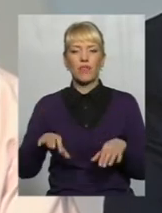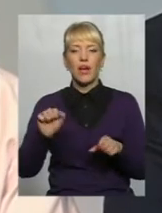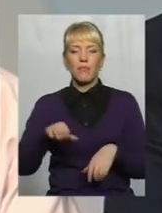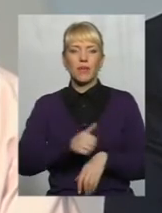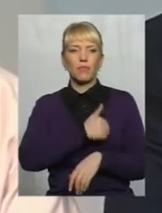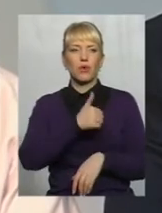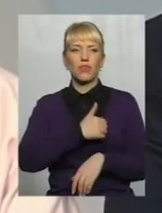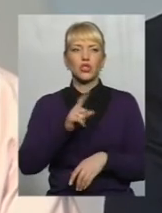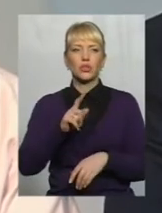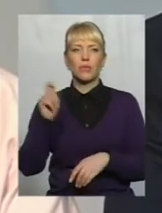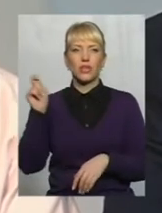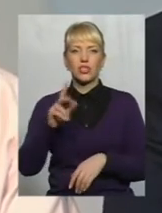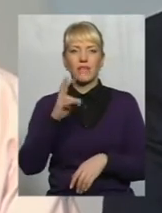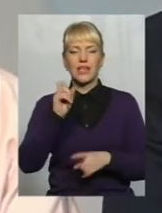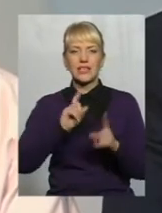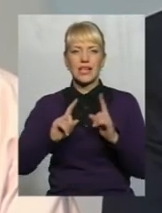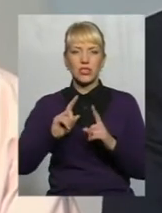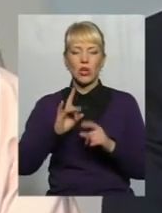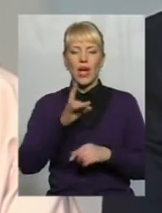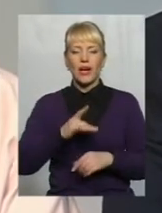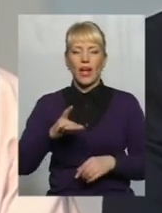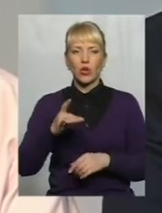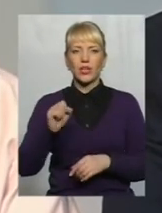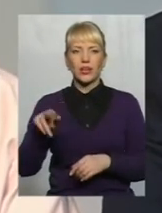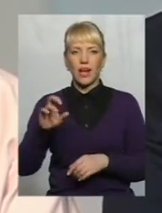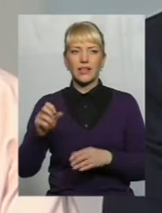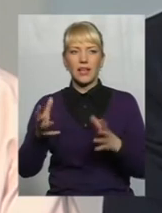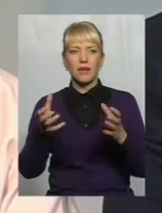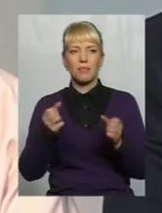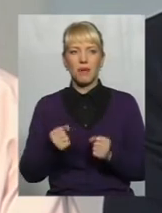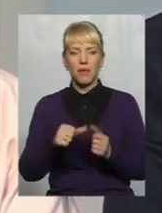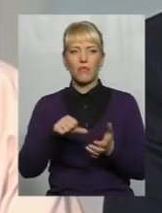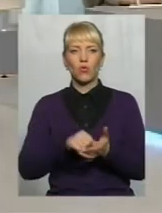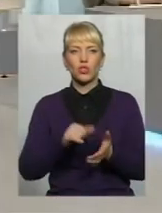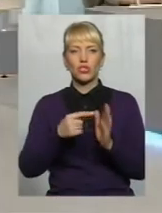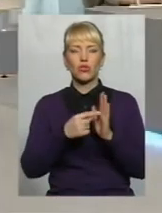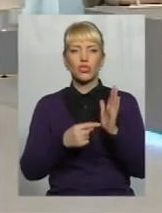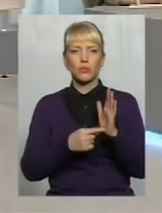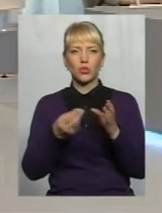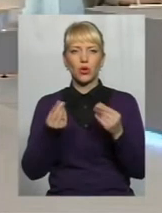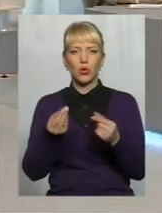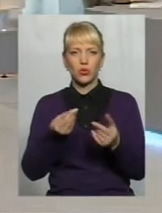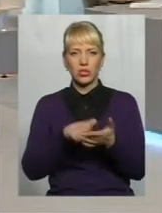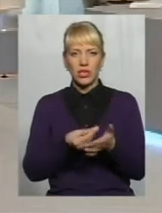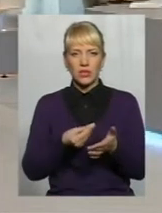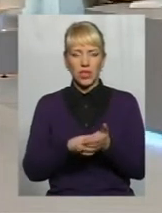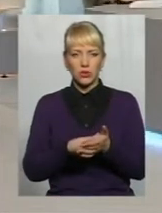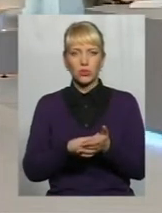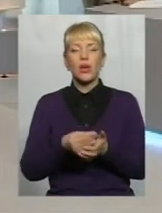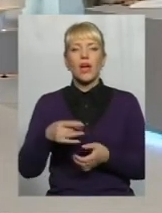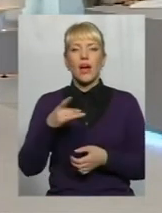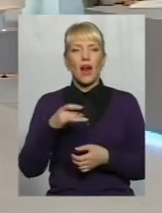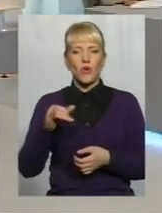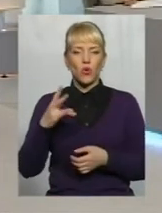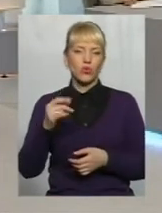сесію районної ради І приймав участь в розподілі бюджету району Можливо один, два, три, десять на всю